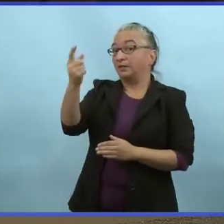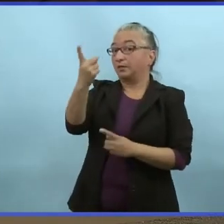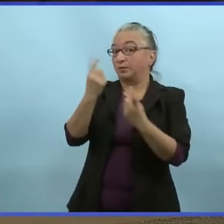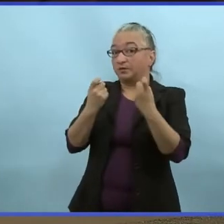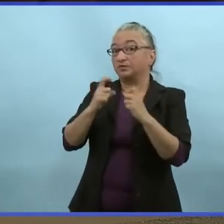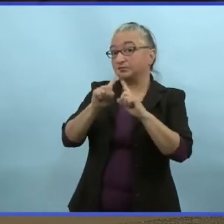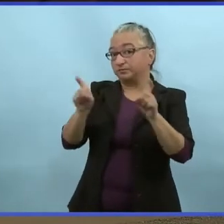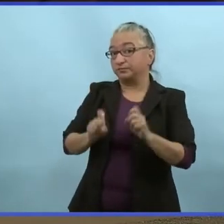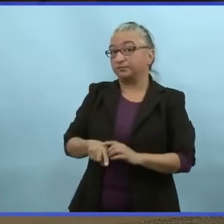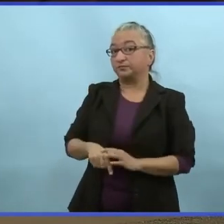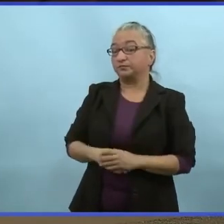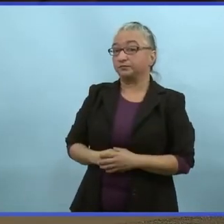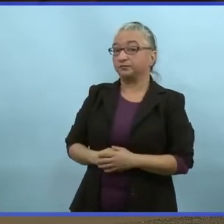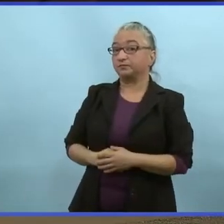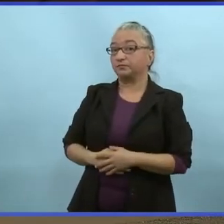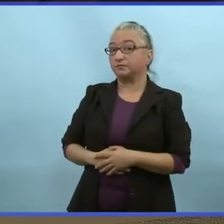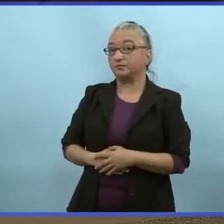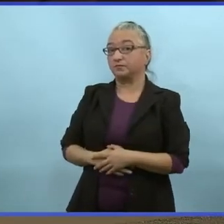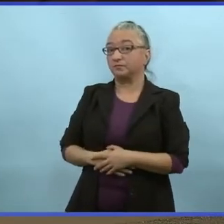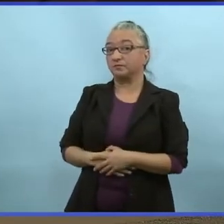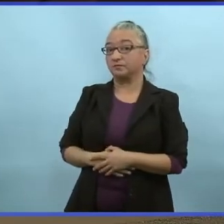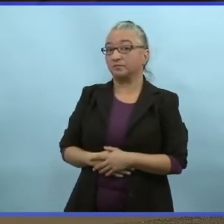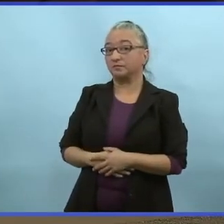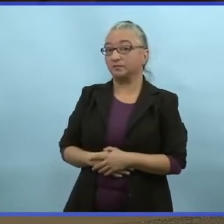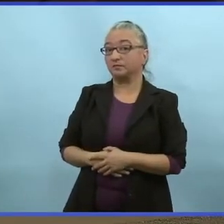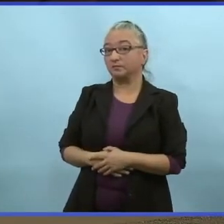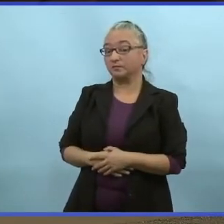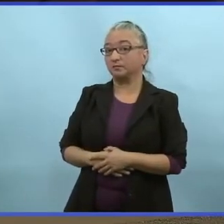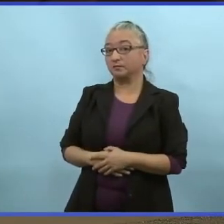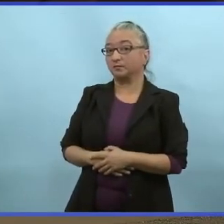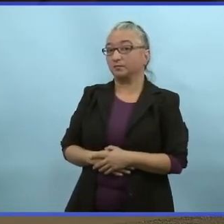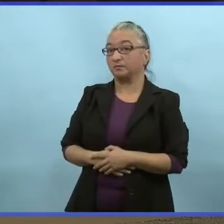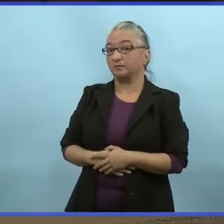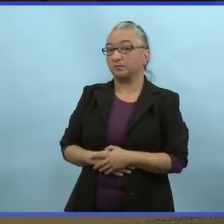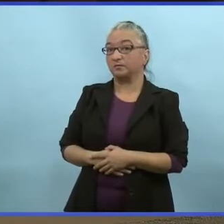Je ne sais pas quel ministre veut répondre à cette question.